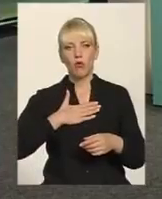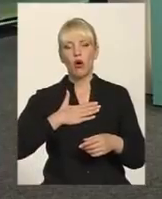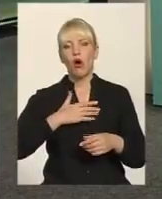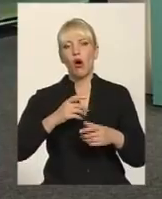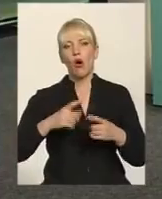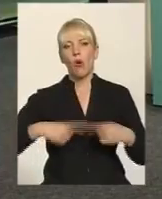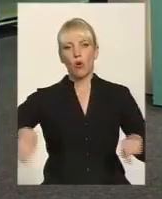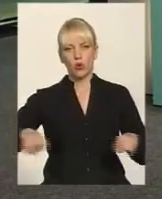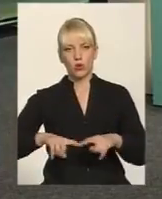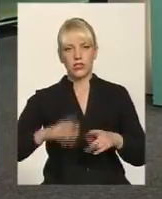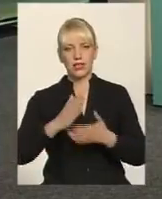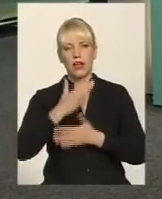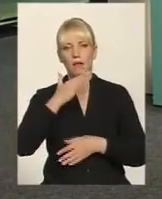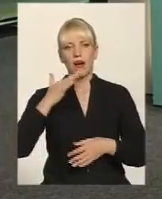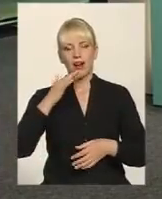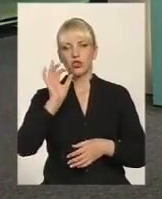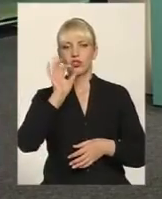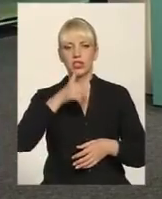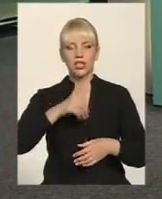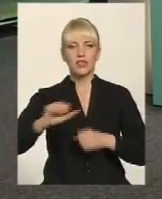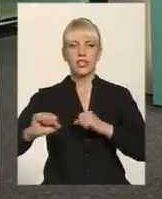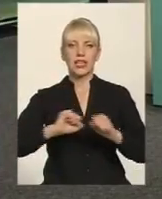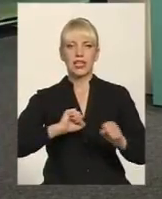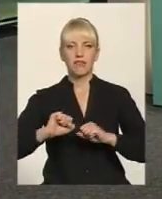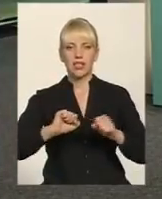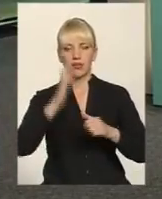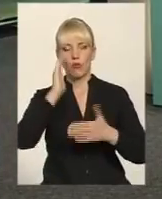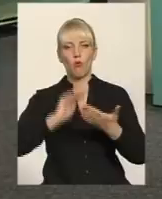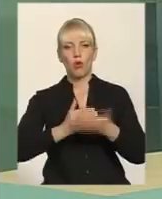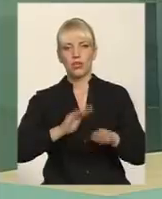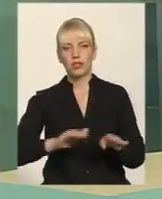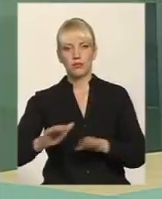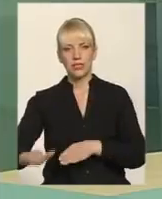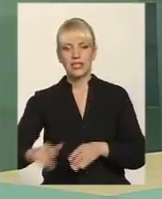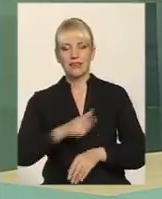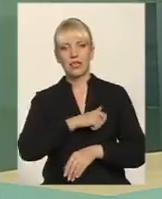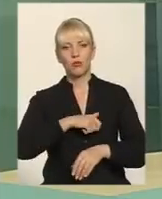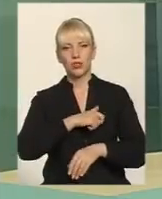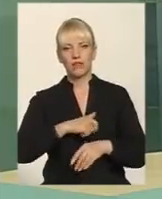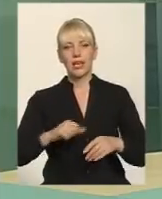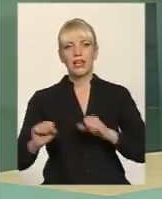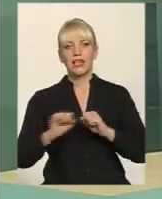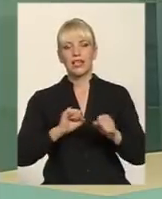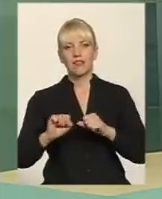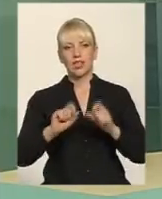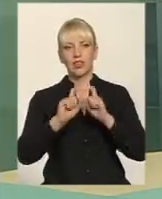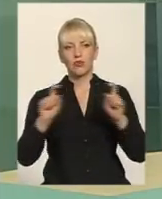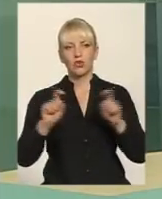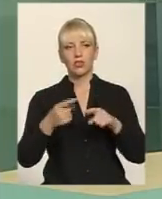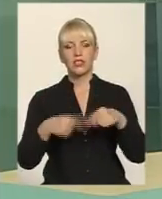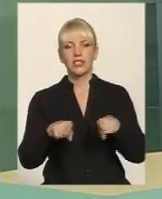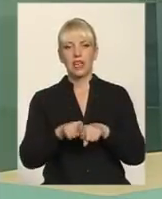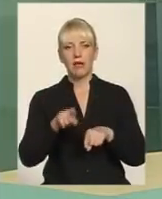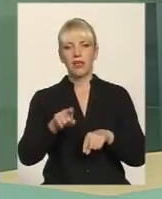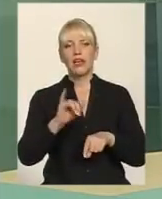місцевих, серйозних і керівників політиків, місцевих депутатів, керівників установ, з якими ми працюємо безпосередньо, ті самі садочки,